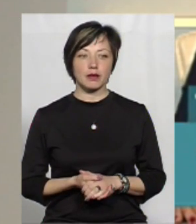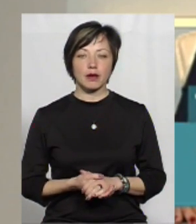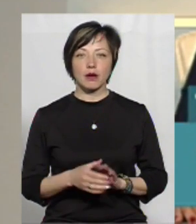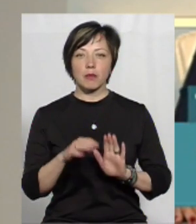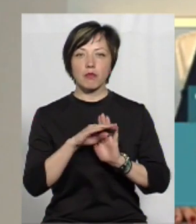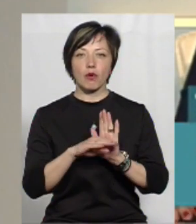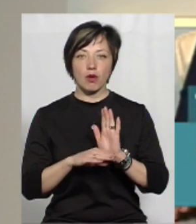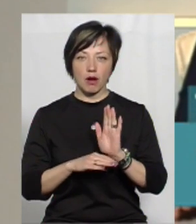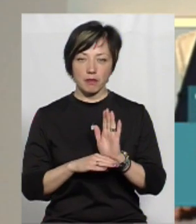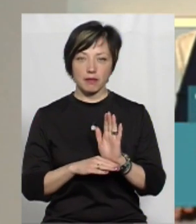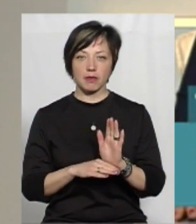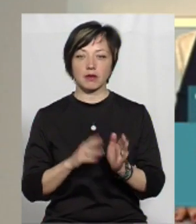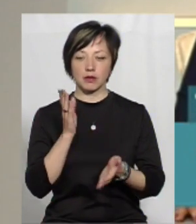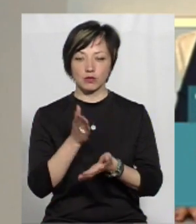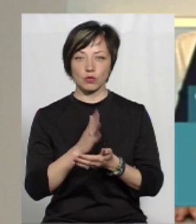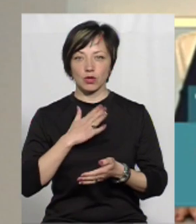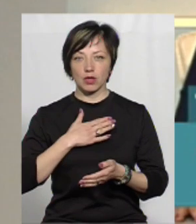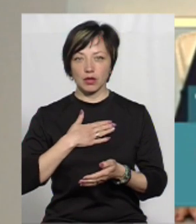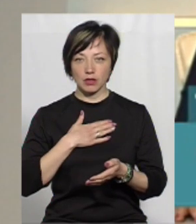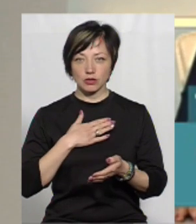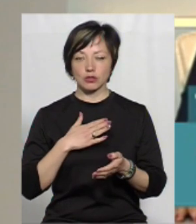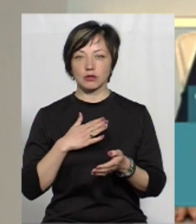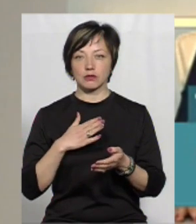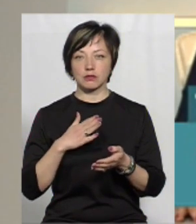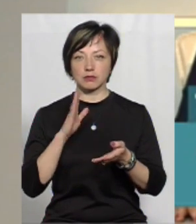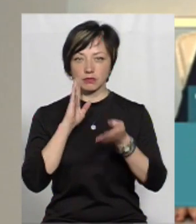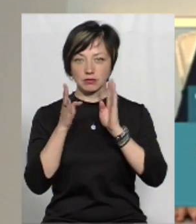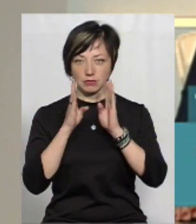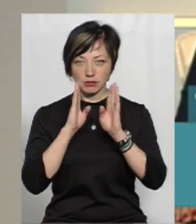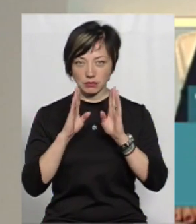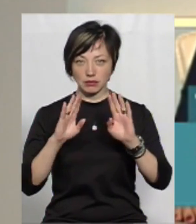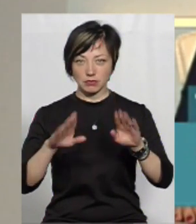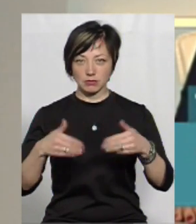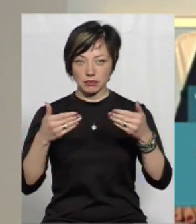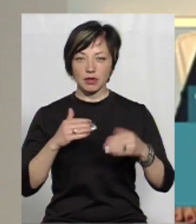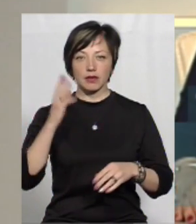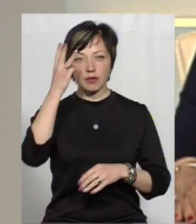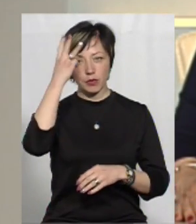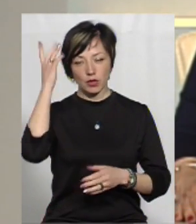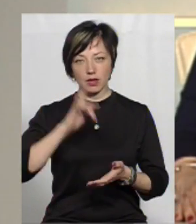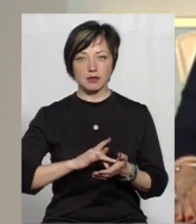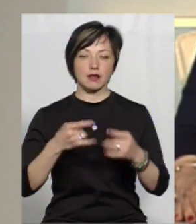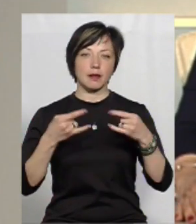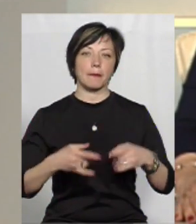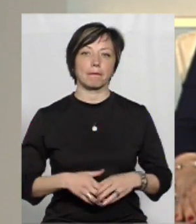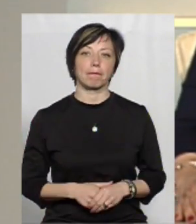транслюється на нашій сторінці у мережі Фейсбук та в ефірі Радіоподілля Центр.